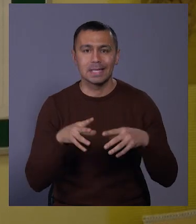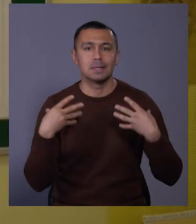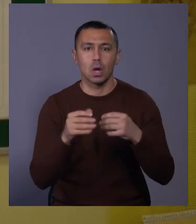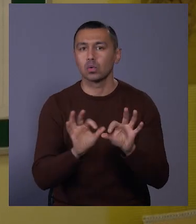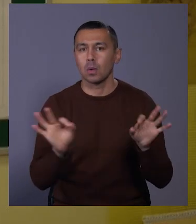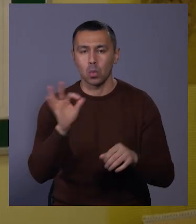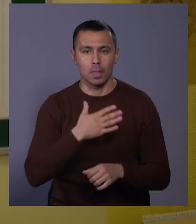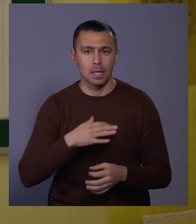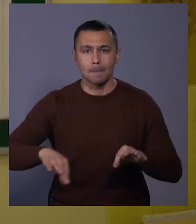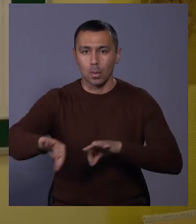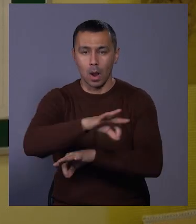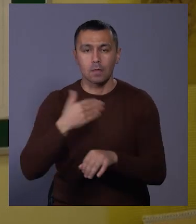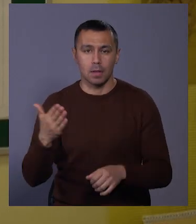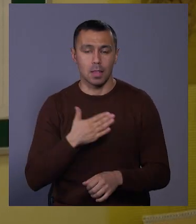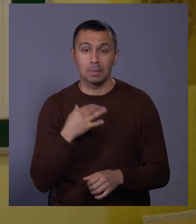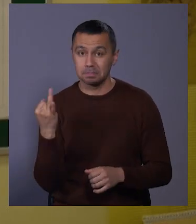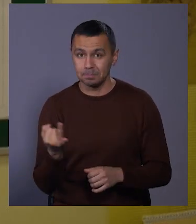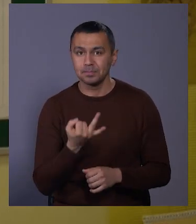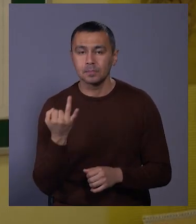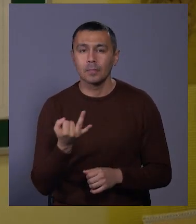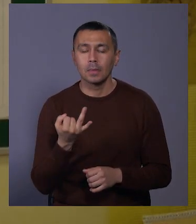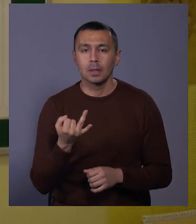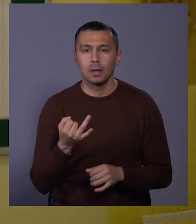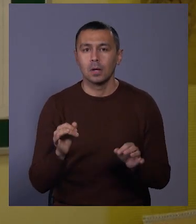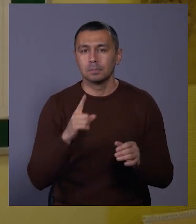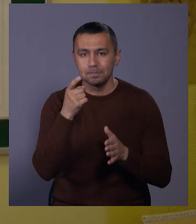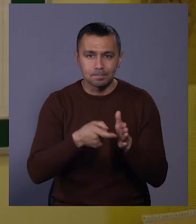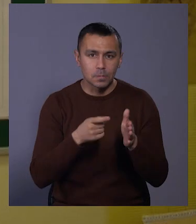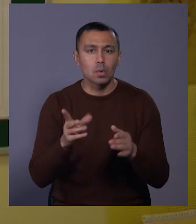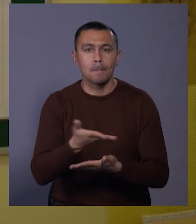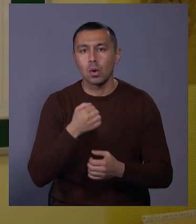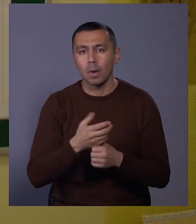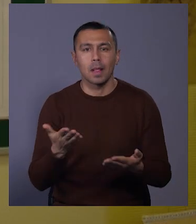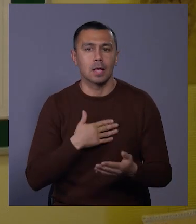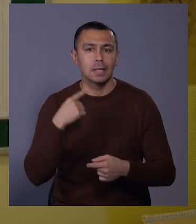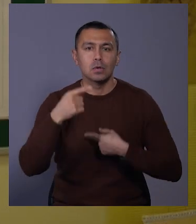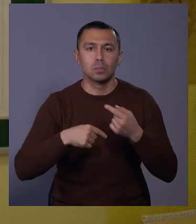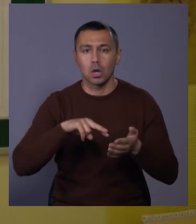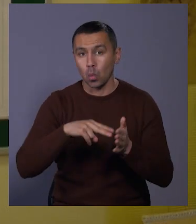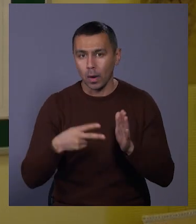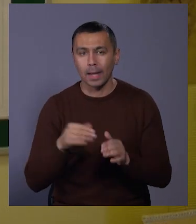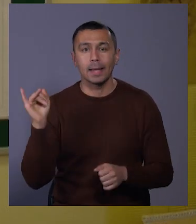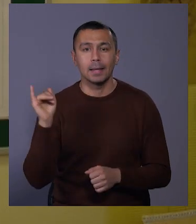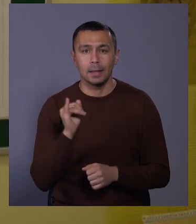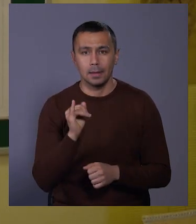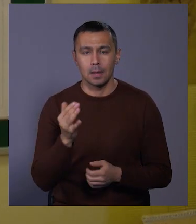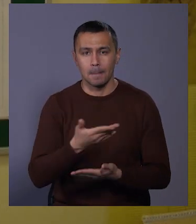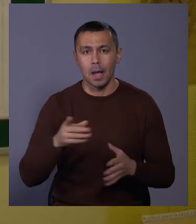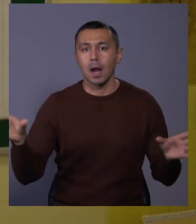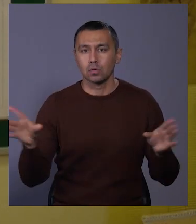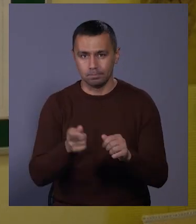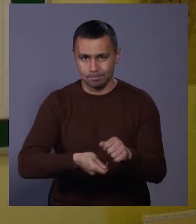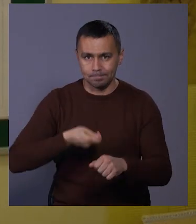розповіла про наш проєкт і вони нами зацікавилися. Розпитали, що ми робимо, які наші наступні кроки. І ми разом